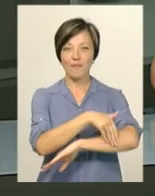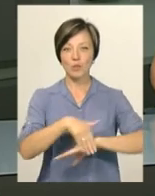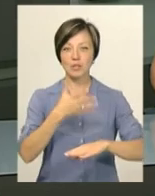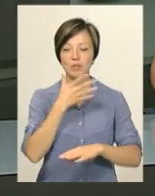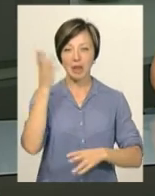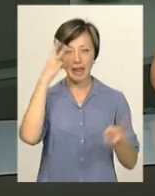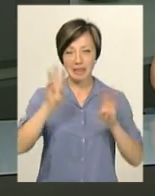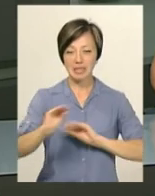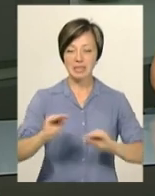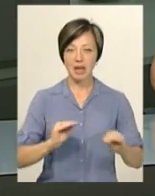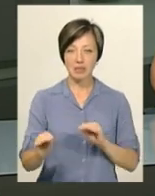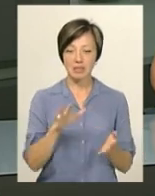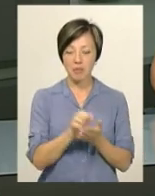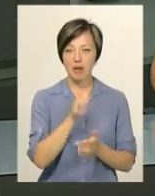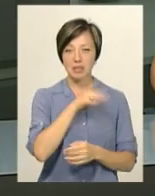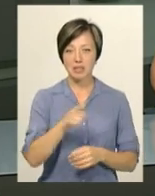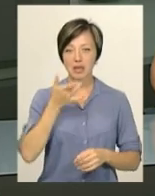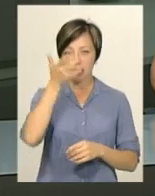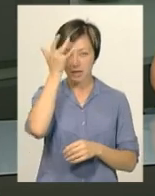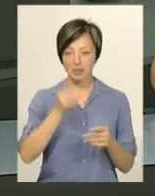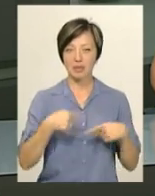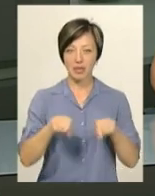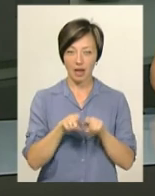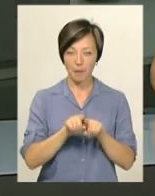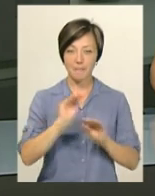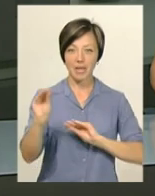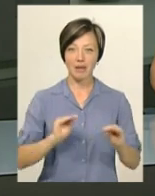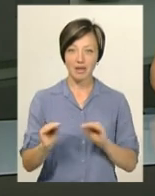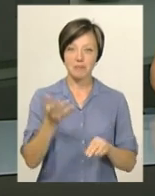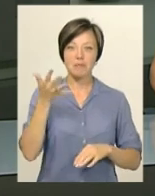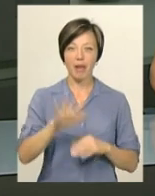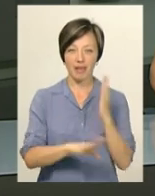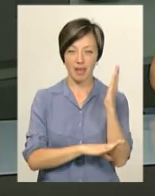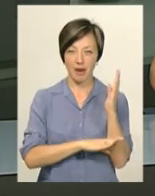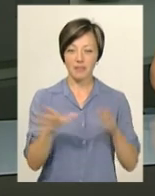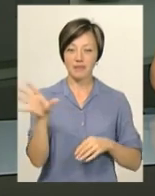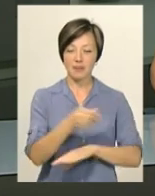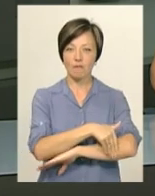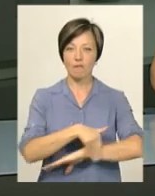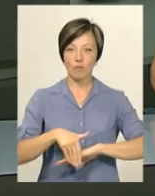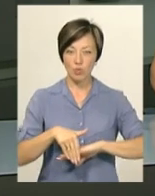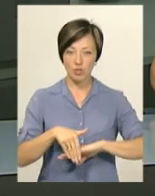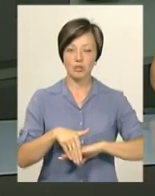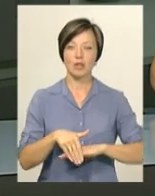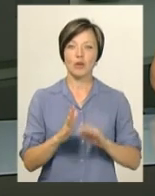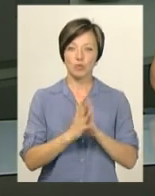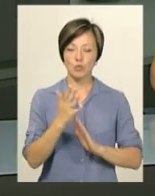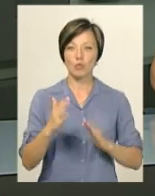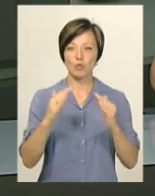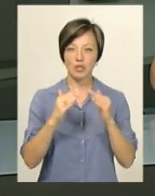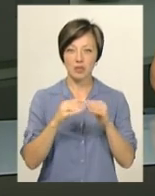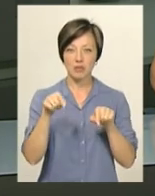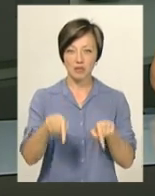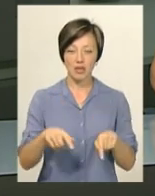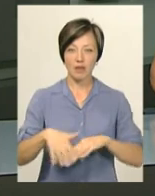майстриня займається упродовж літа. За цей період у такий спосіб вона прикрасила 5 дерев. Усі вуличні арт-об'єкти ростуть у дворі будинку, що